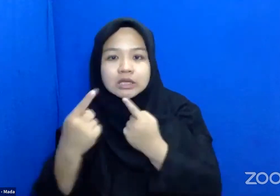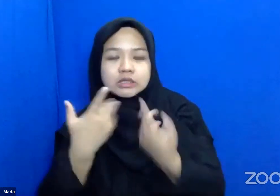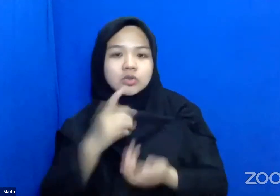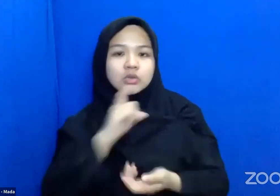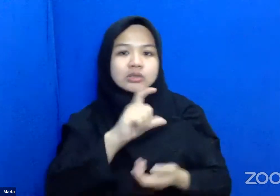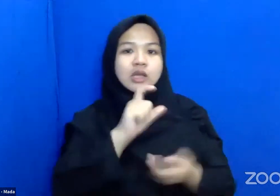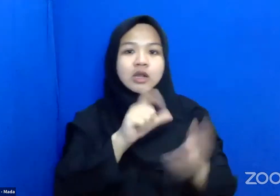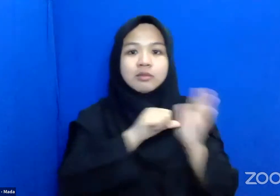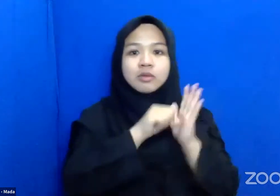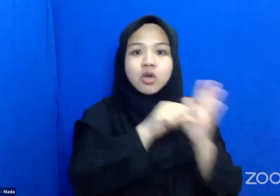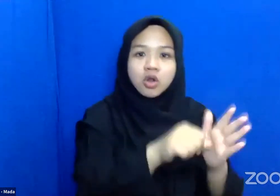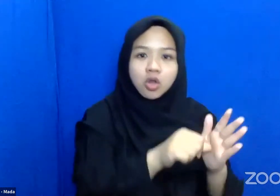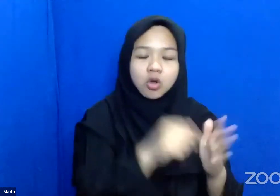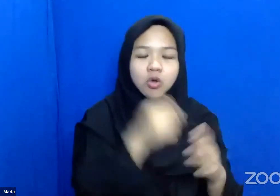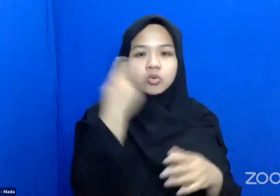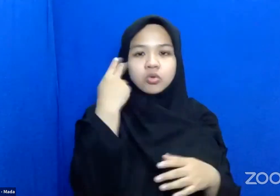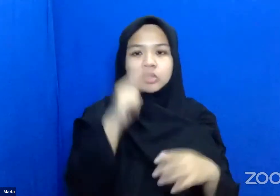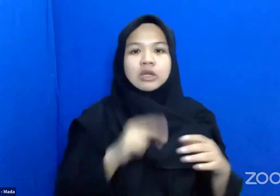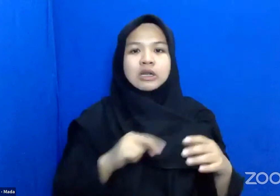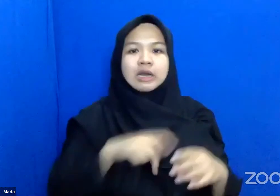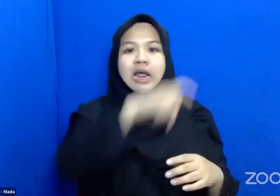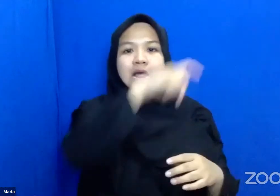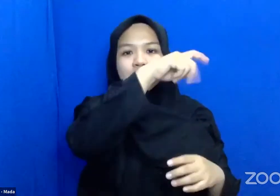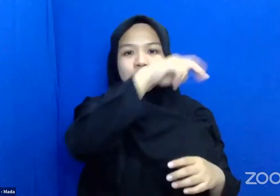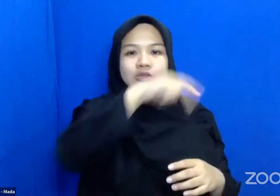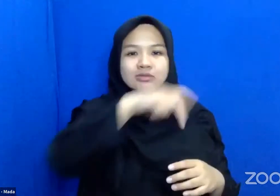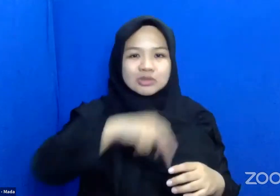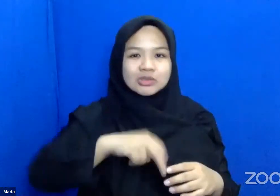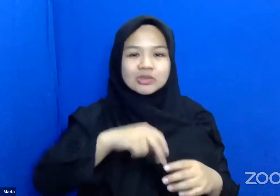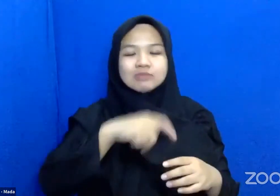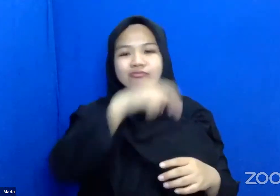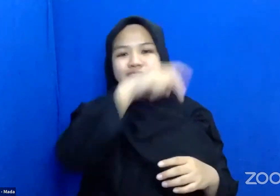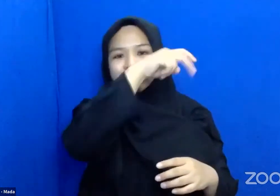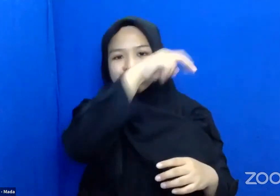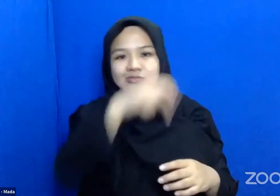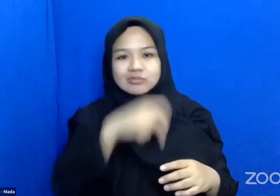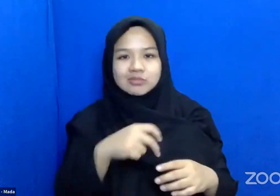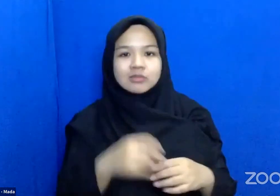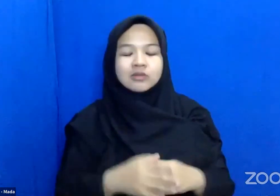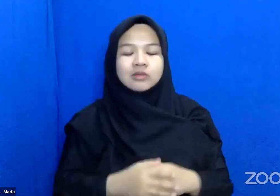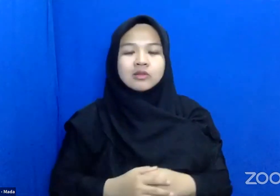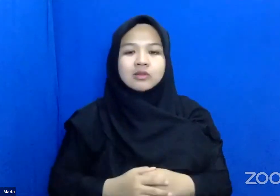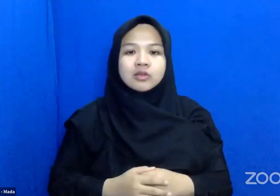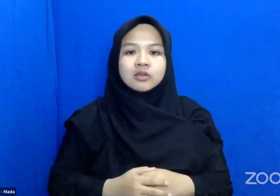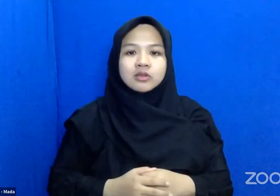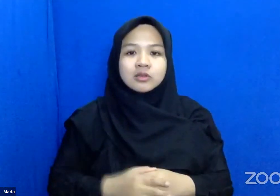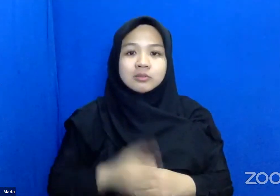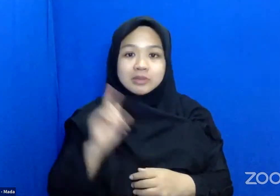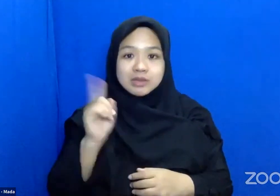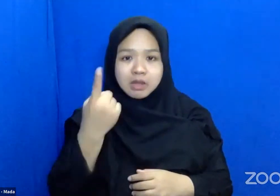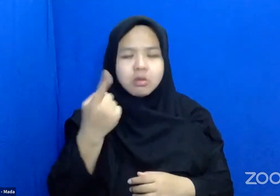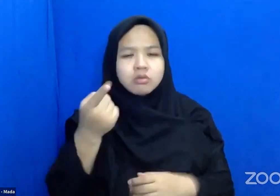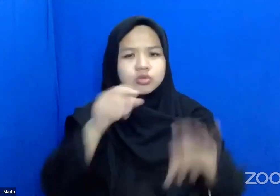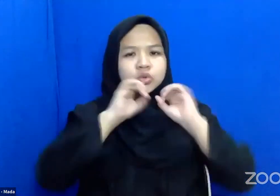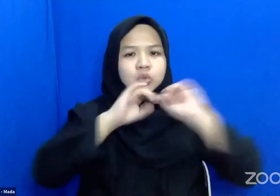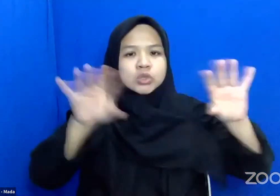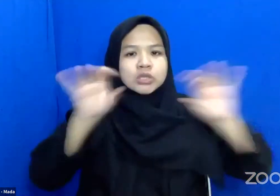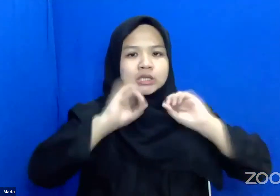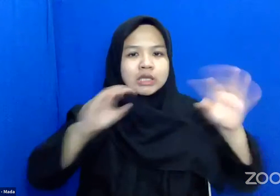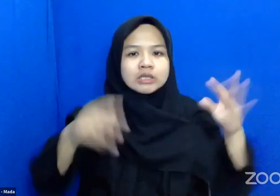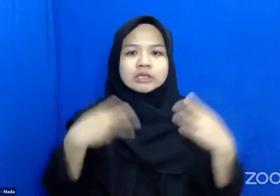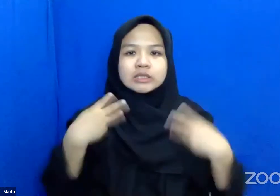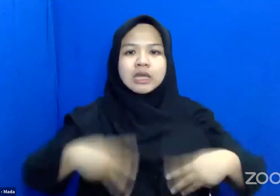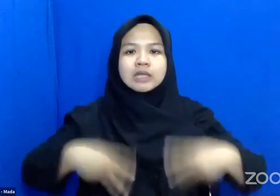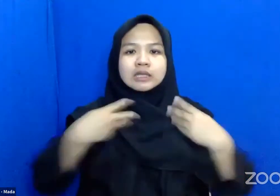Menolongnya Untuk Naik Turun Tangga Dan Lain Sebagainya Jadi Yang Pertama Ibu Galakan Sosialisasi Tentang Etika